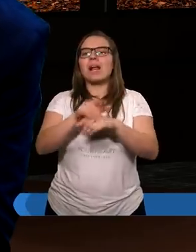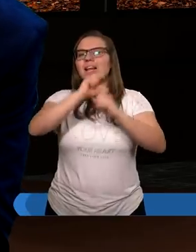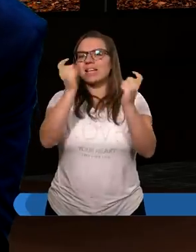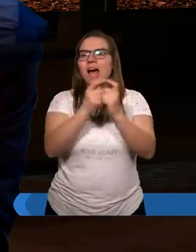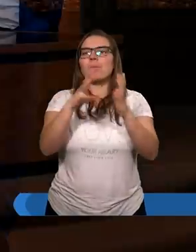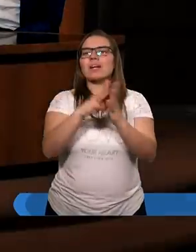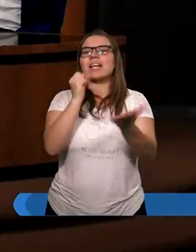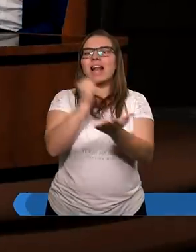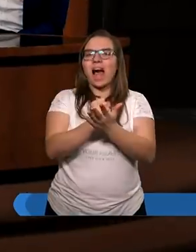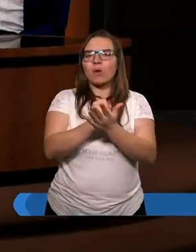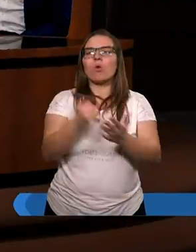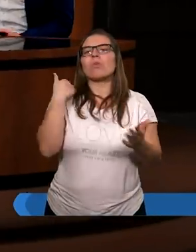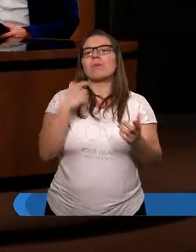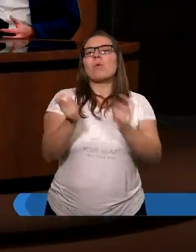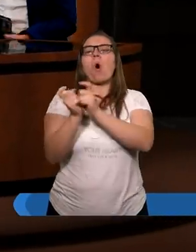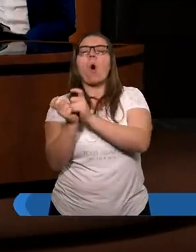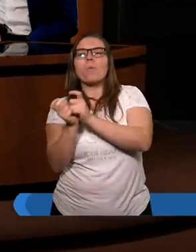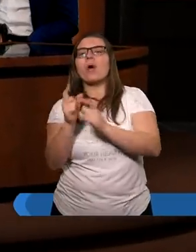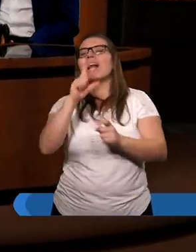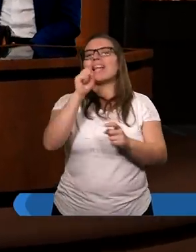zakon był złożony obok.